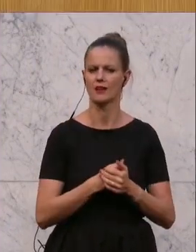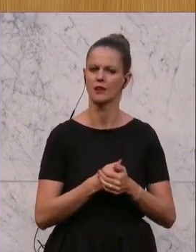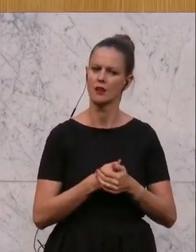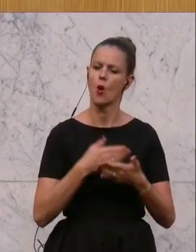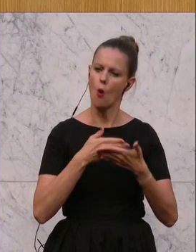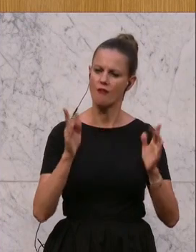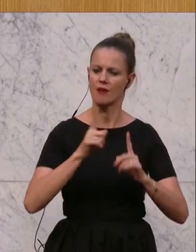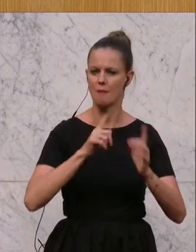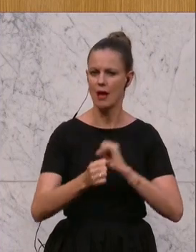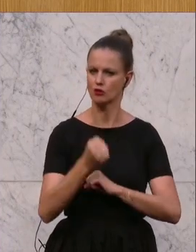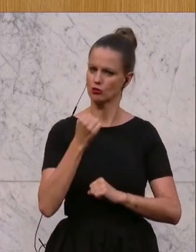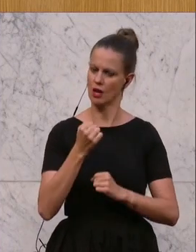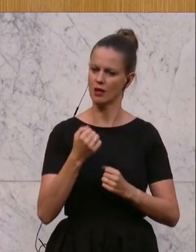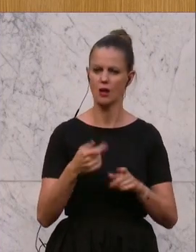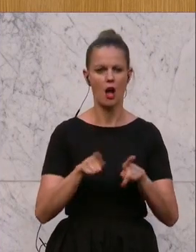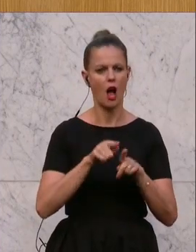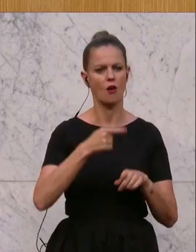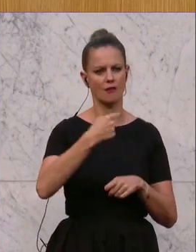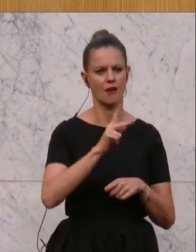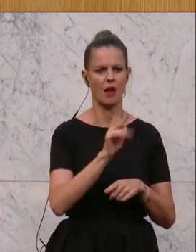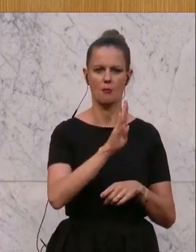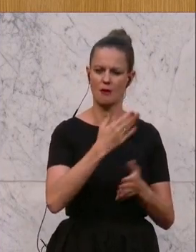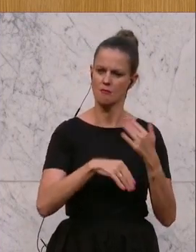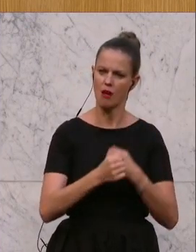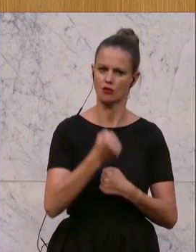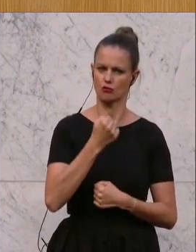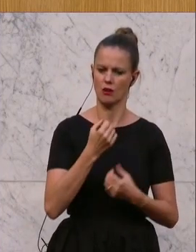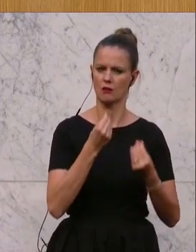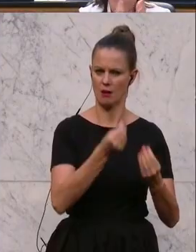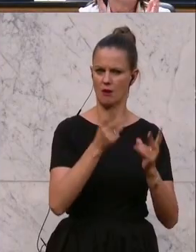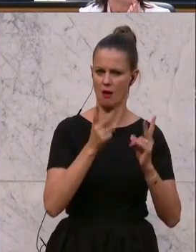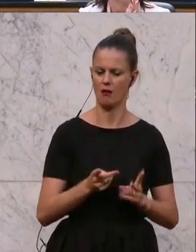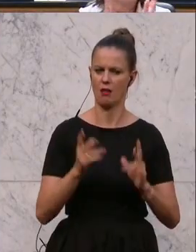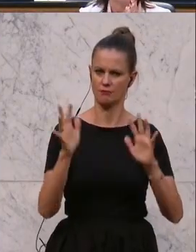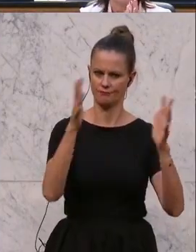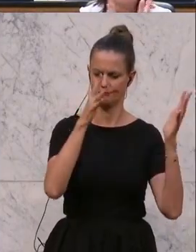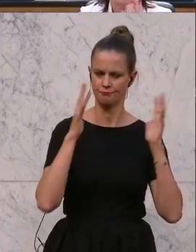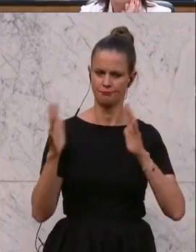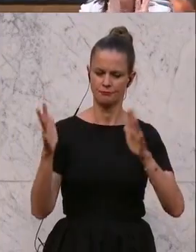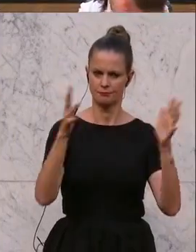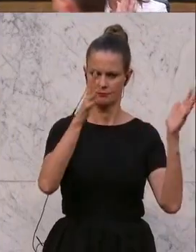Verkehrs und auch für eine Stärkung der GKB in unserer Region. Applaus